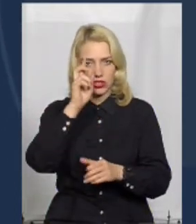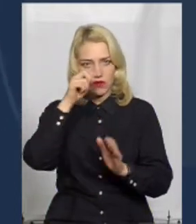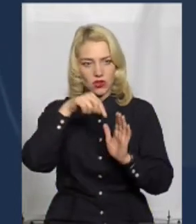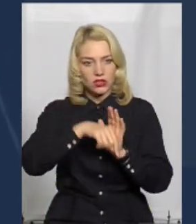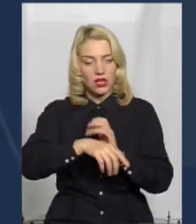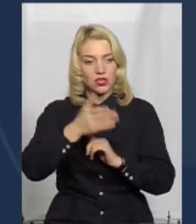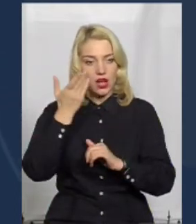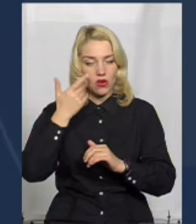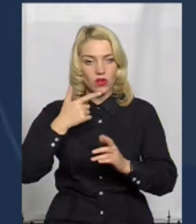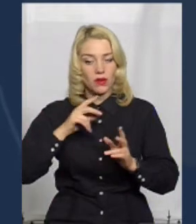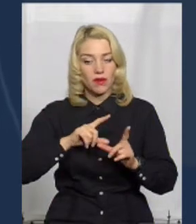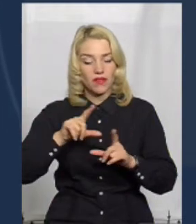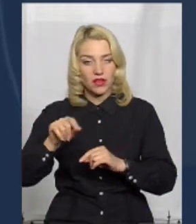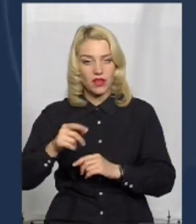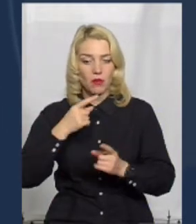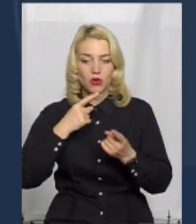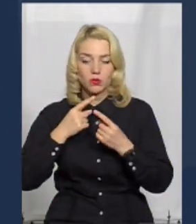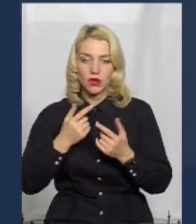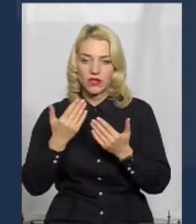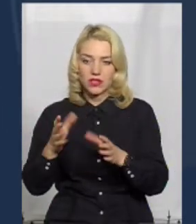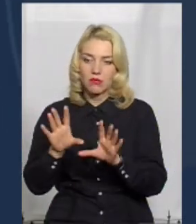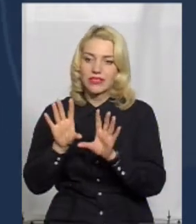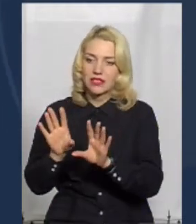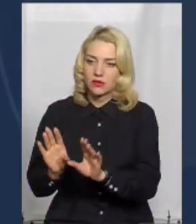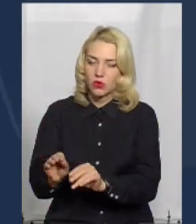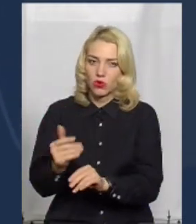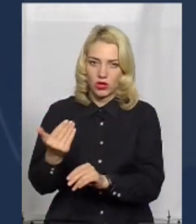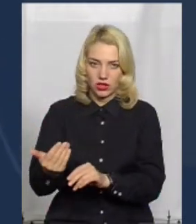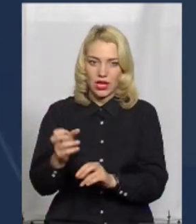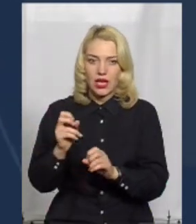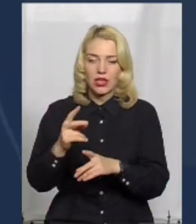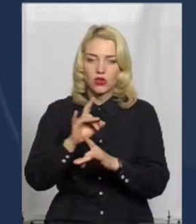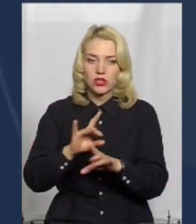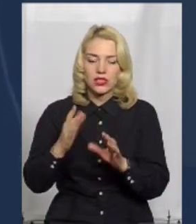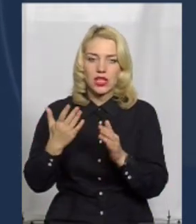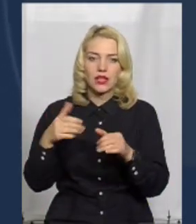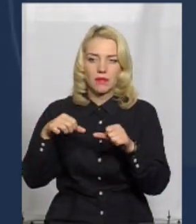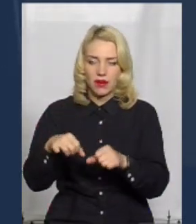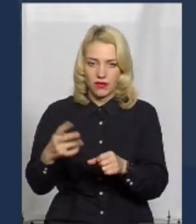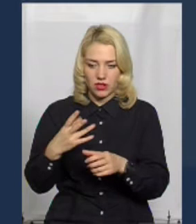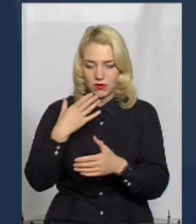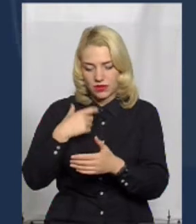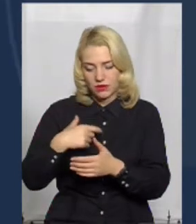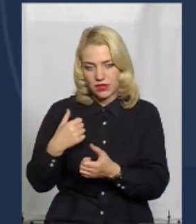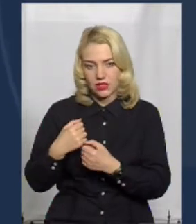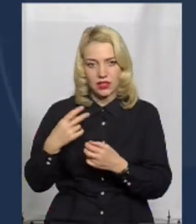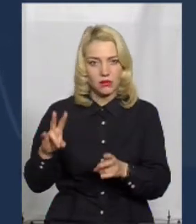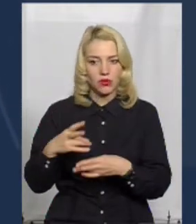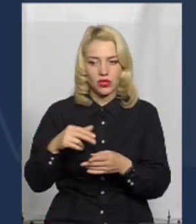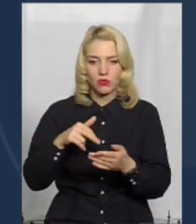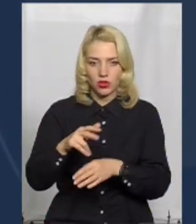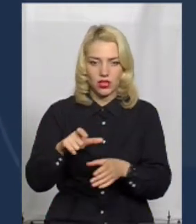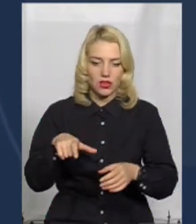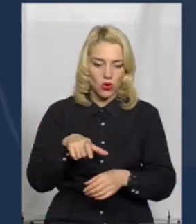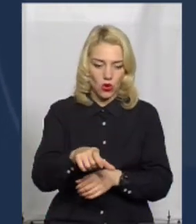виїхали, поспілкувалися з ними, заспокоїли їх, розказали, яким методом їм досягти їхньої правоти, що не потрібно зразу йти перекривати